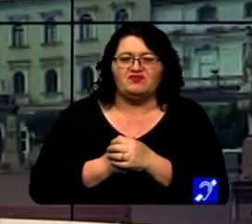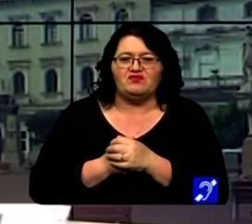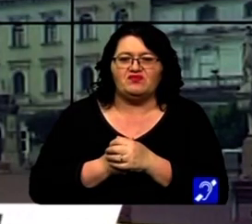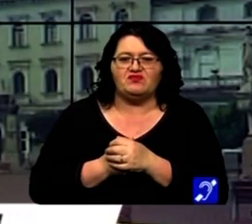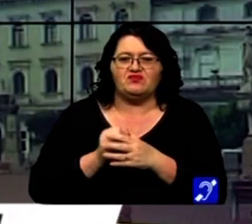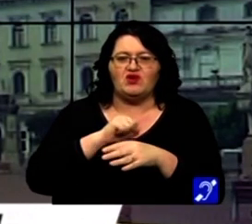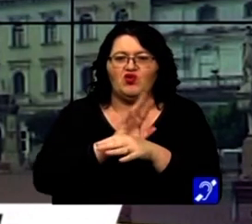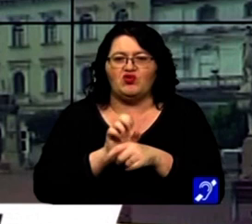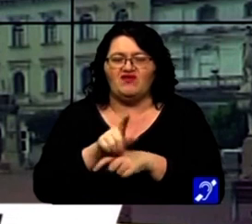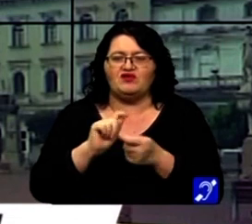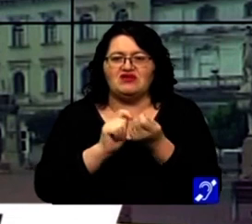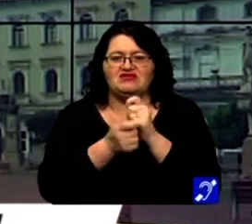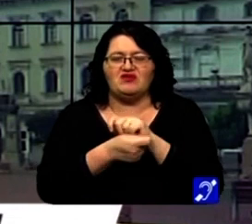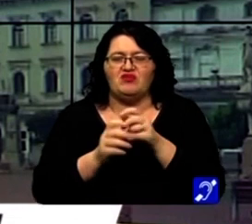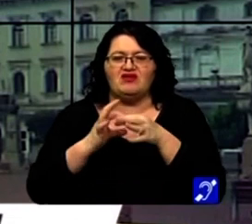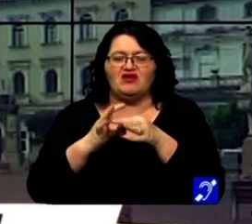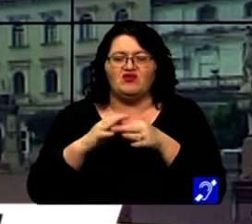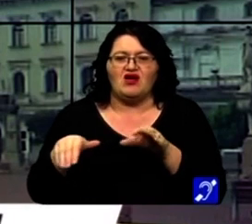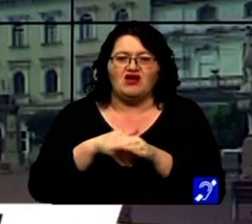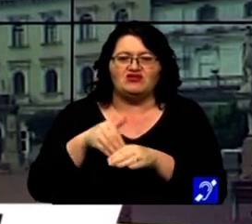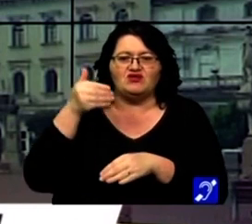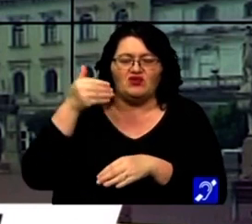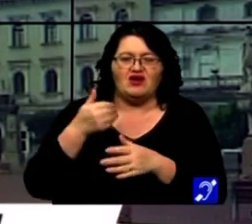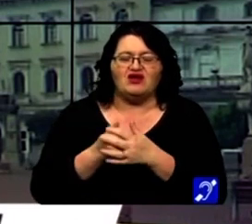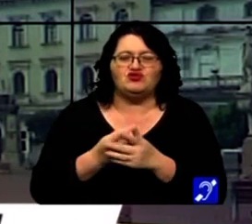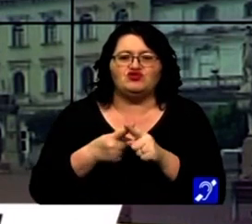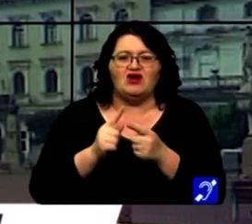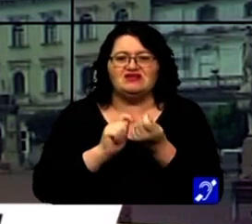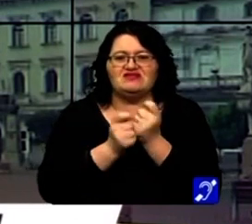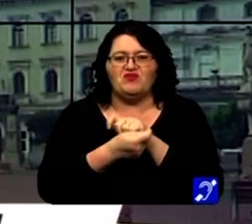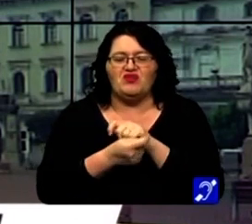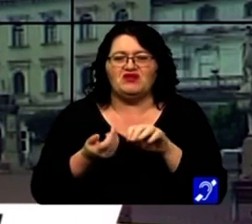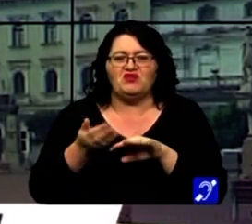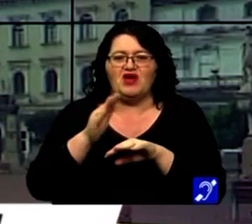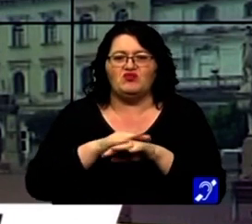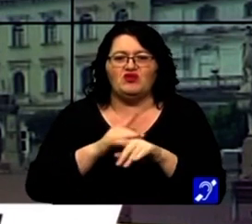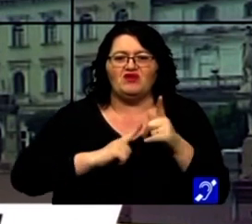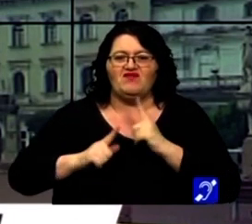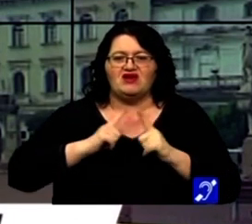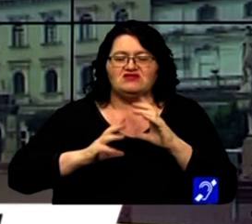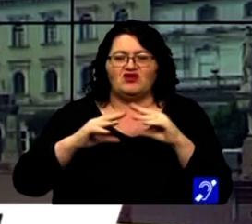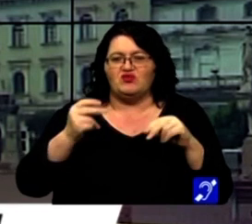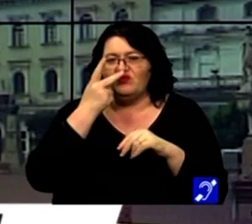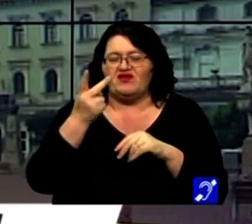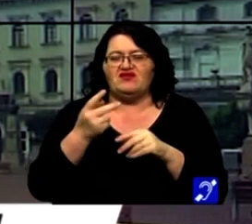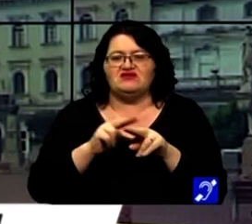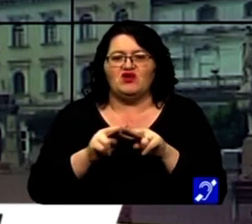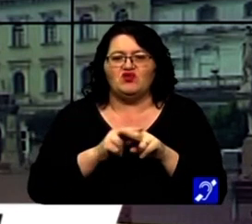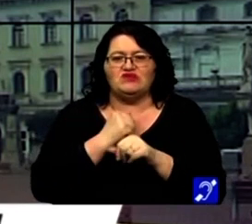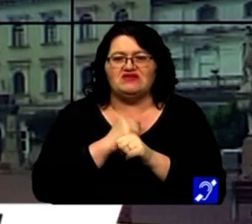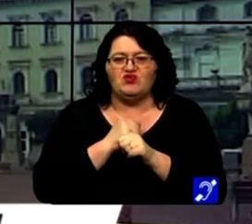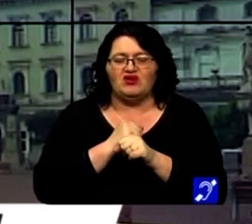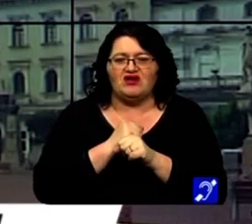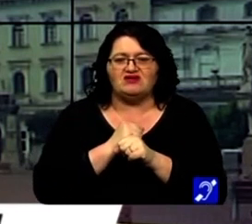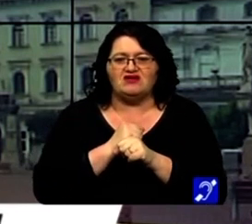Pandemia a schimbat relația dintre angajatori și angajați și a influențat foarte mult preferințele românilor în privința modalității de